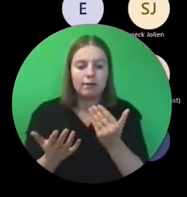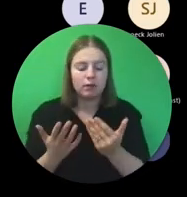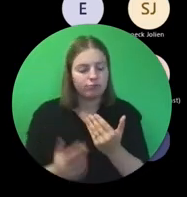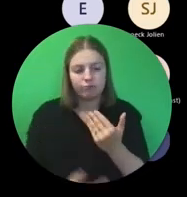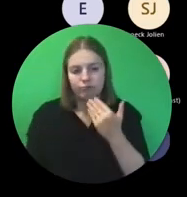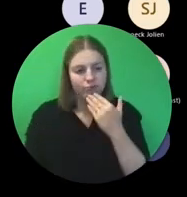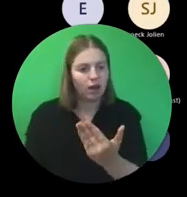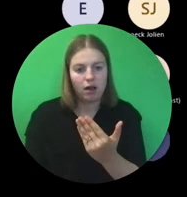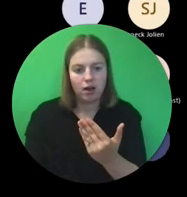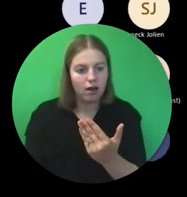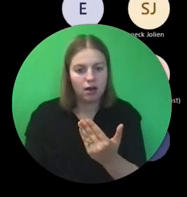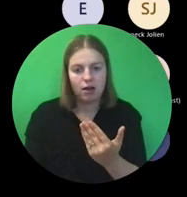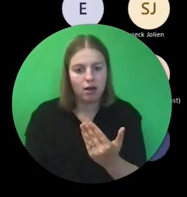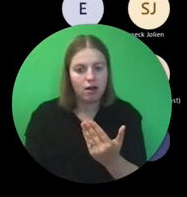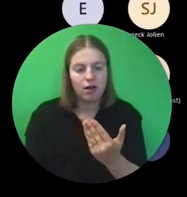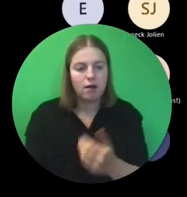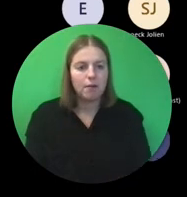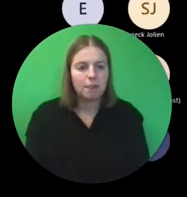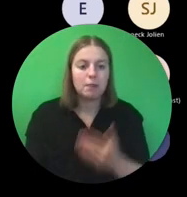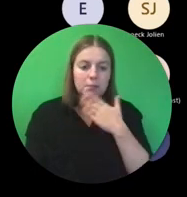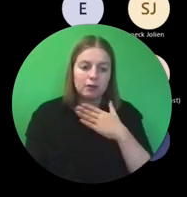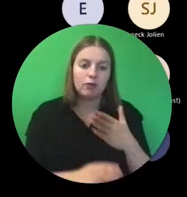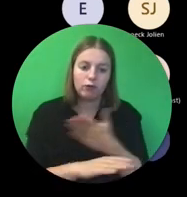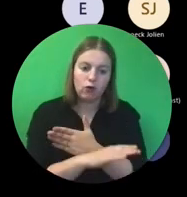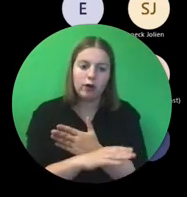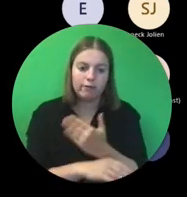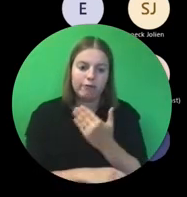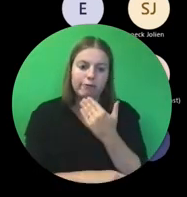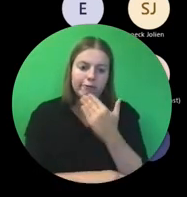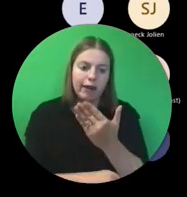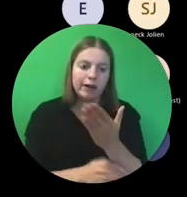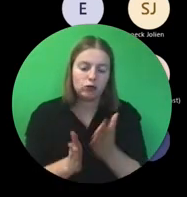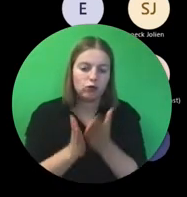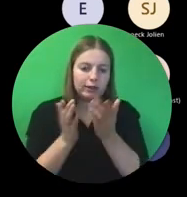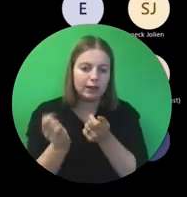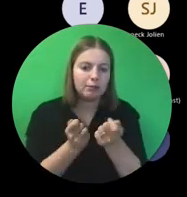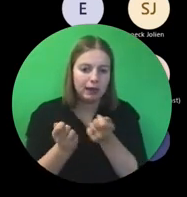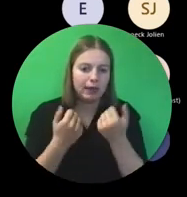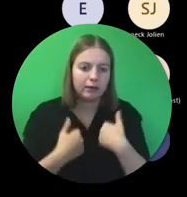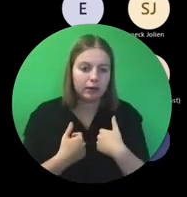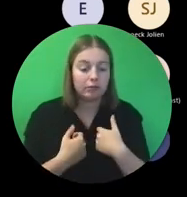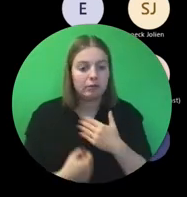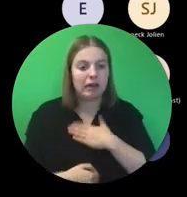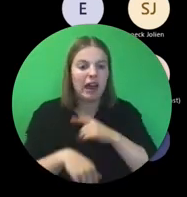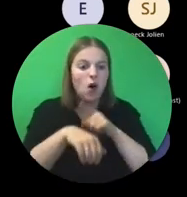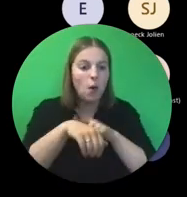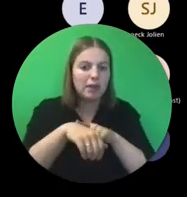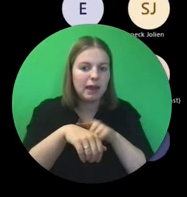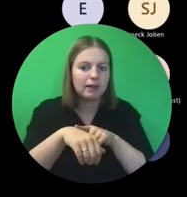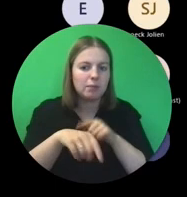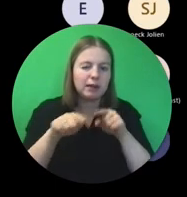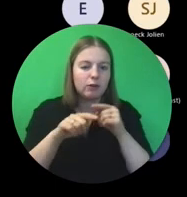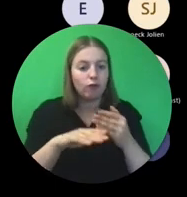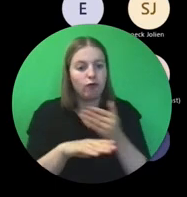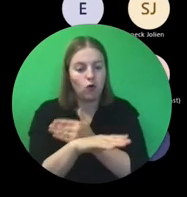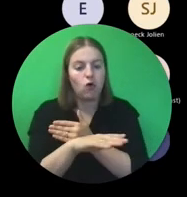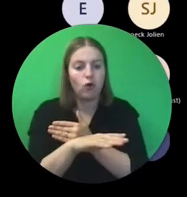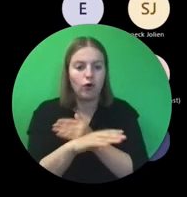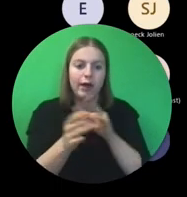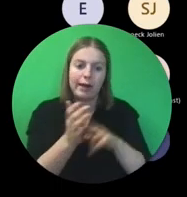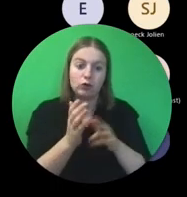vraag je het. Op voorhand aan je dossierbeheerder. En op tijd bedoel ik voordat die wijziging